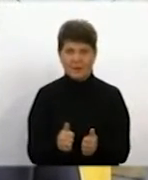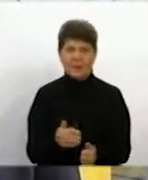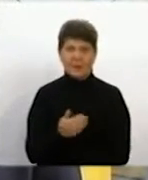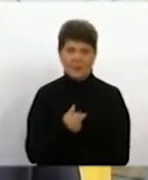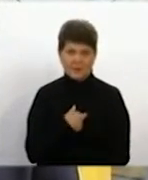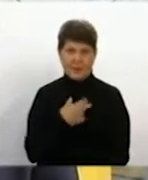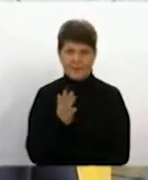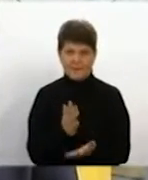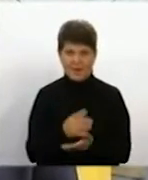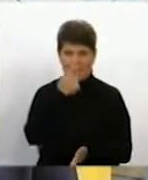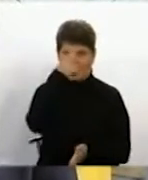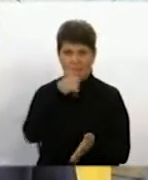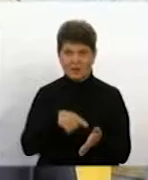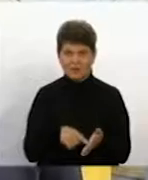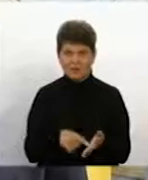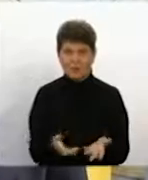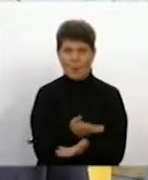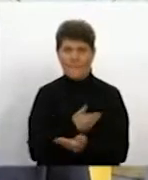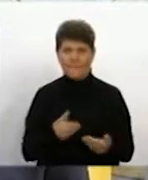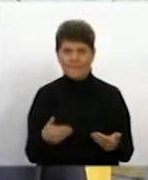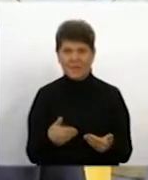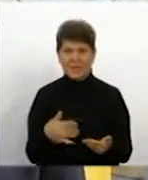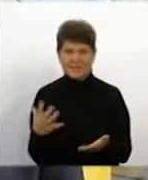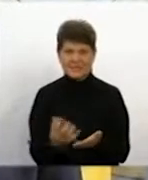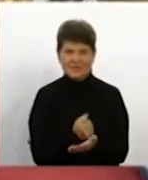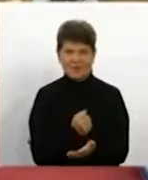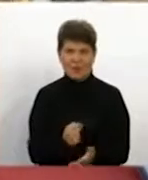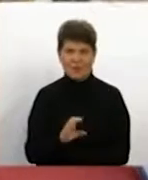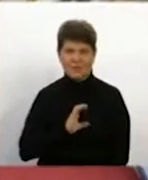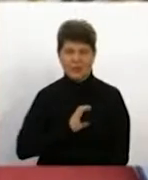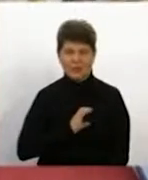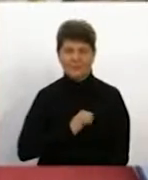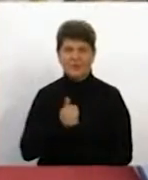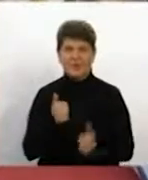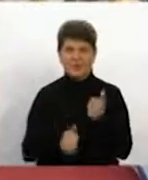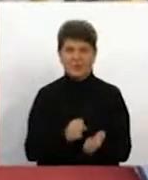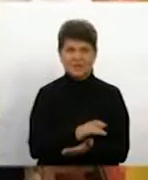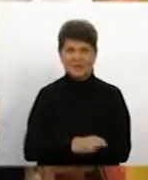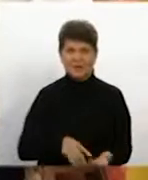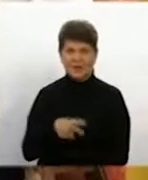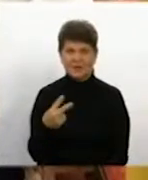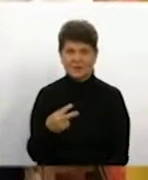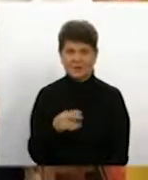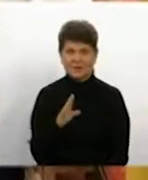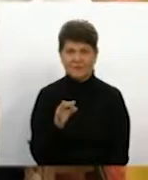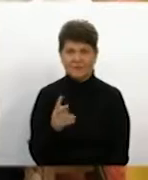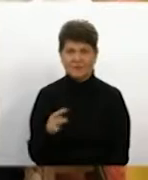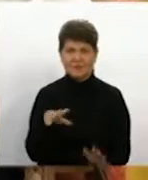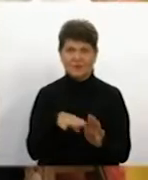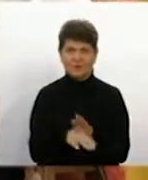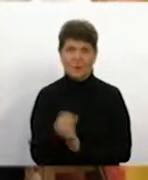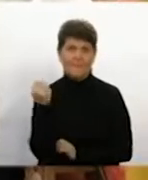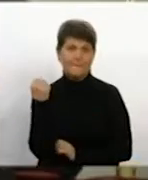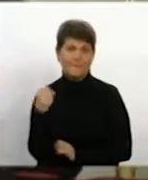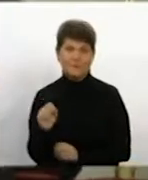маю надію, що ми завоюємо нагороди. Змагання триватимуть до 20 вересня включно. Переможці